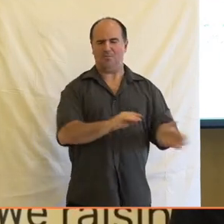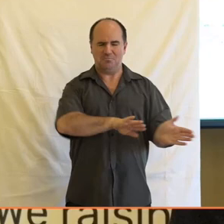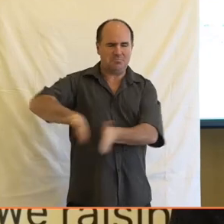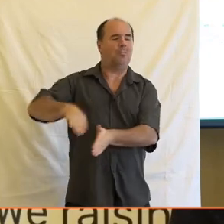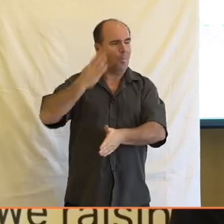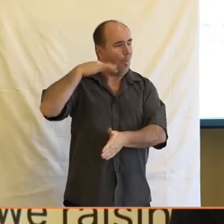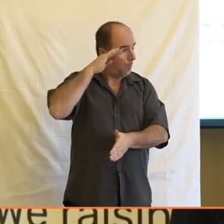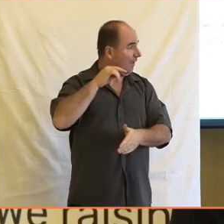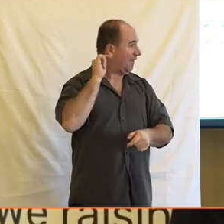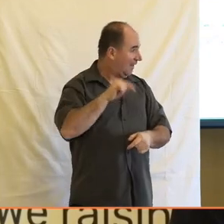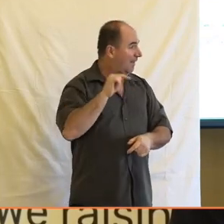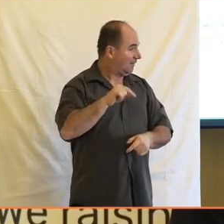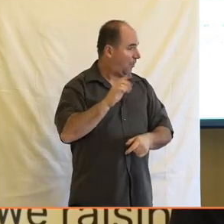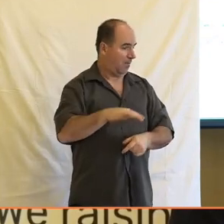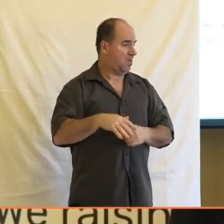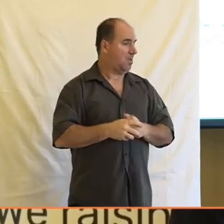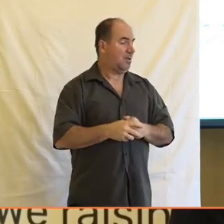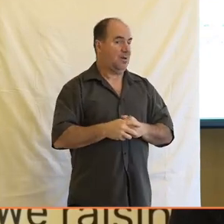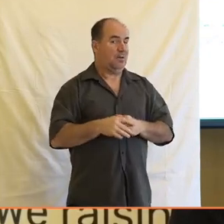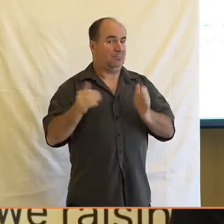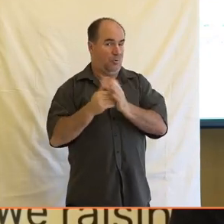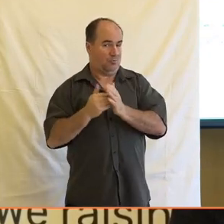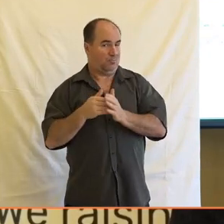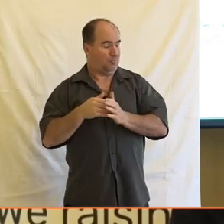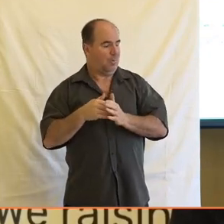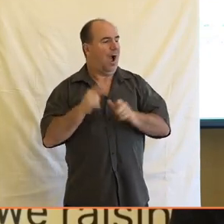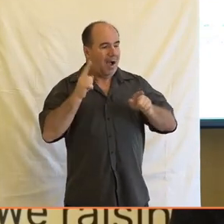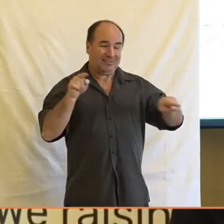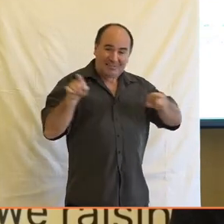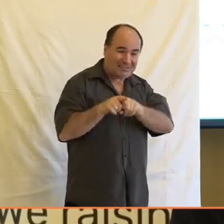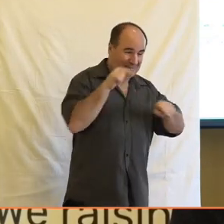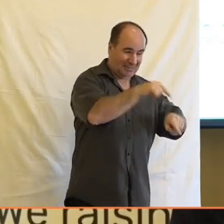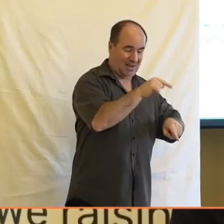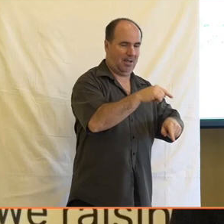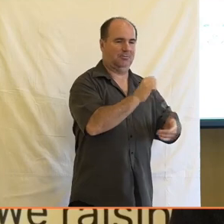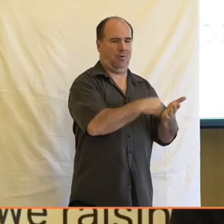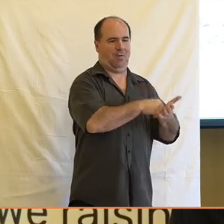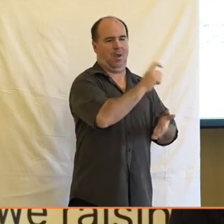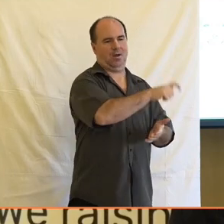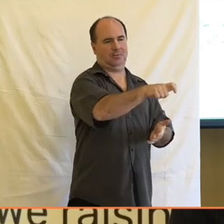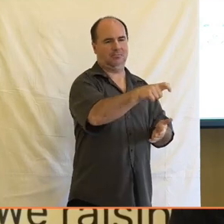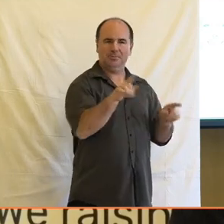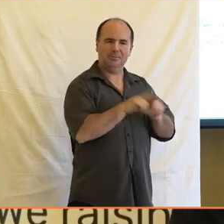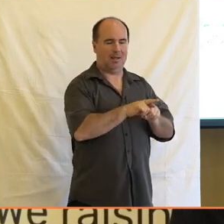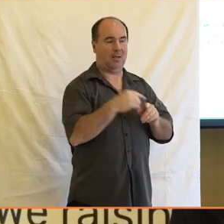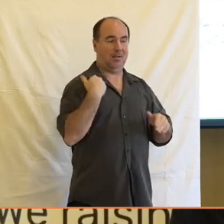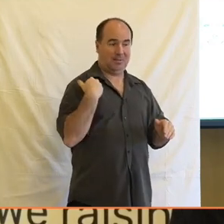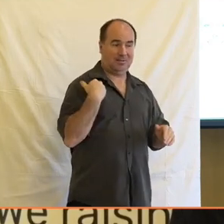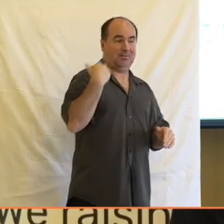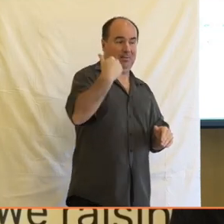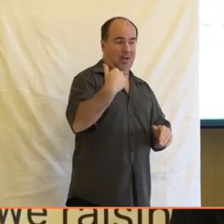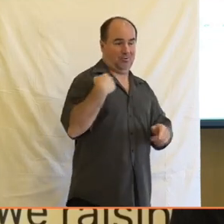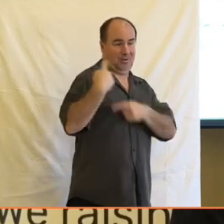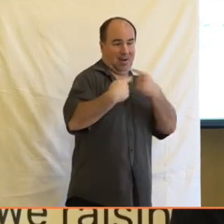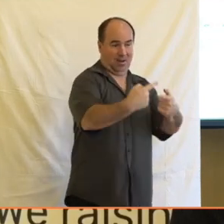práce. A toto se týká i těch žurnalistů. A problém je v tom, že ta starší generace, která na tom nevyrůstala,